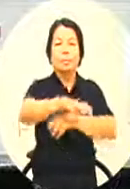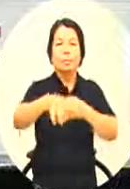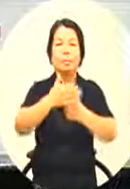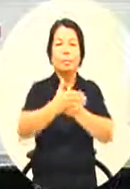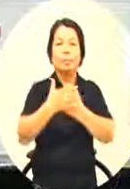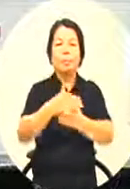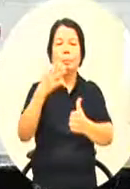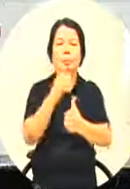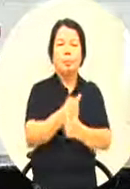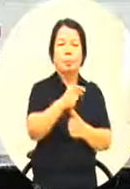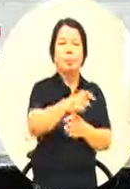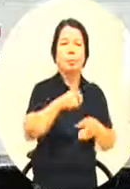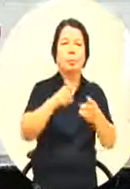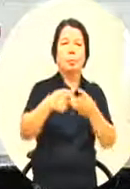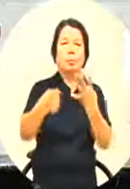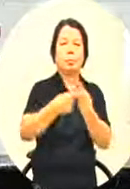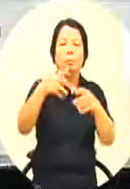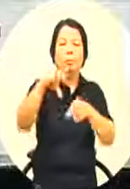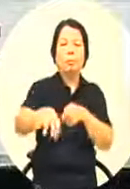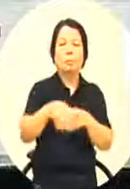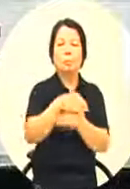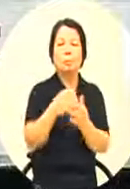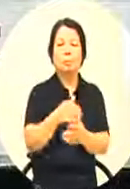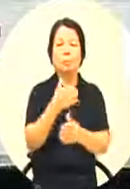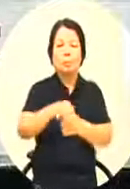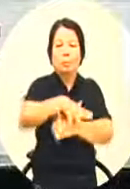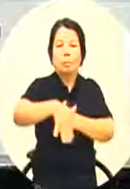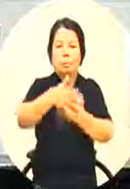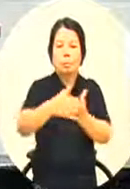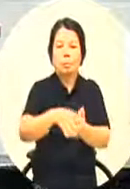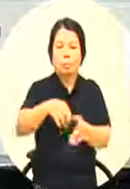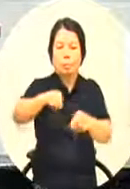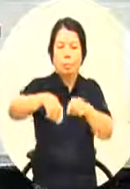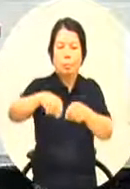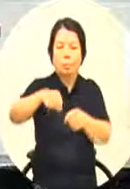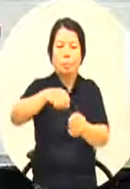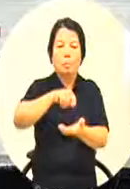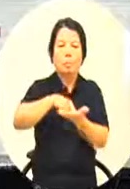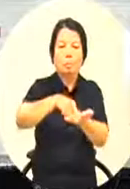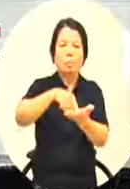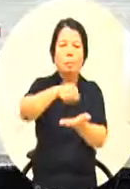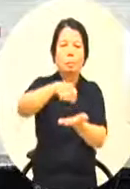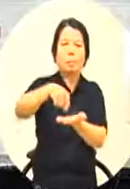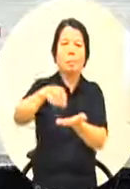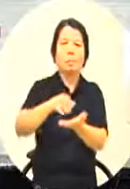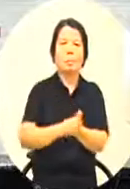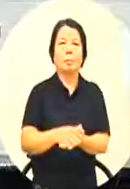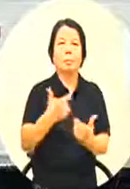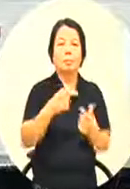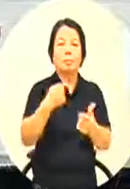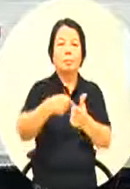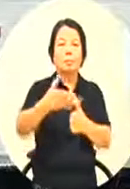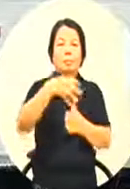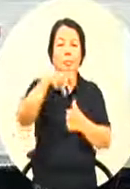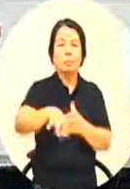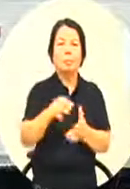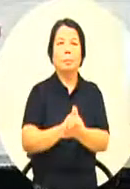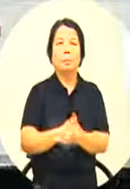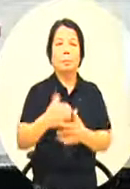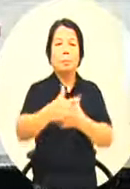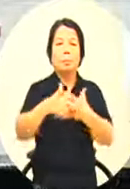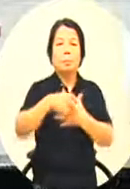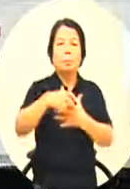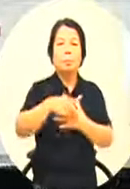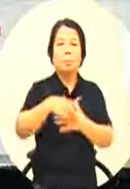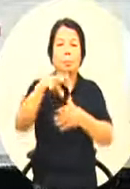不管是工业局不管是哪个单位我们就是写计划教育局能不能比环保局比卫生局